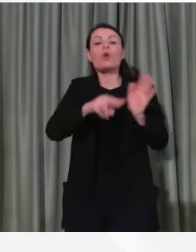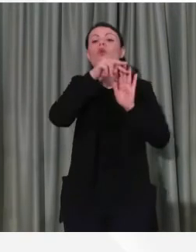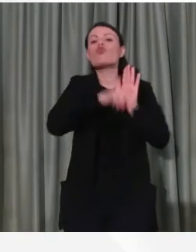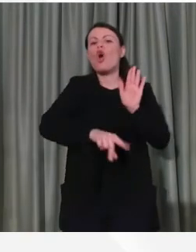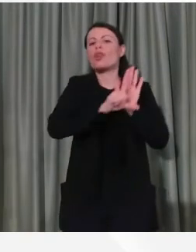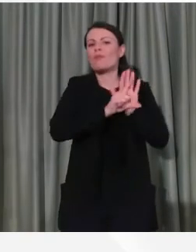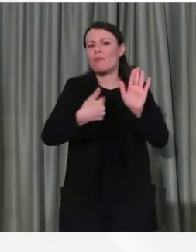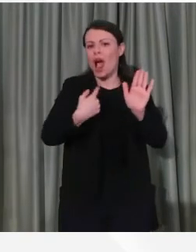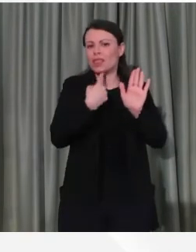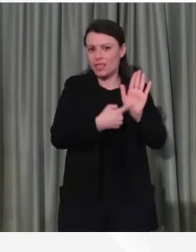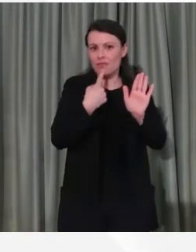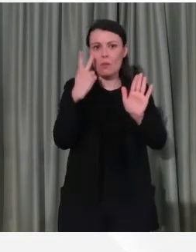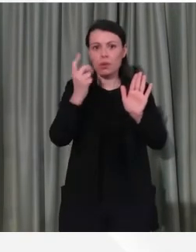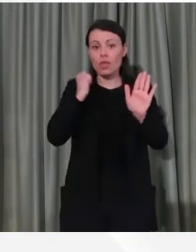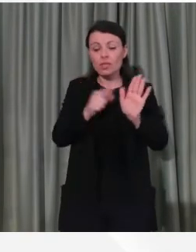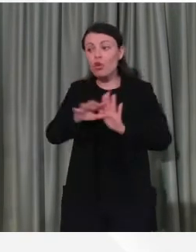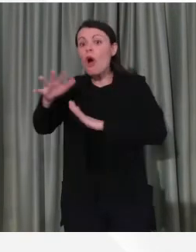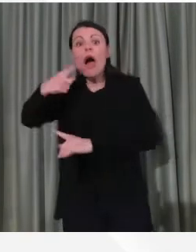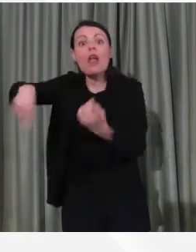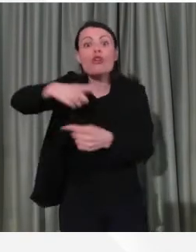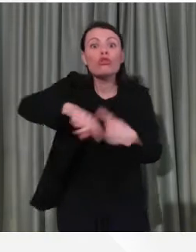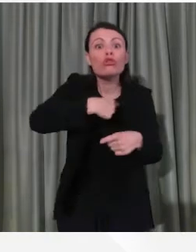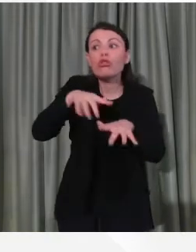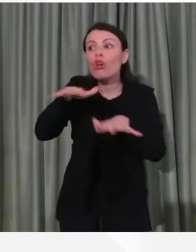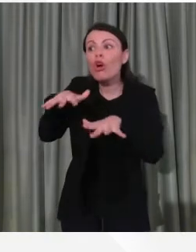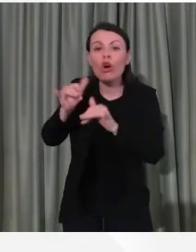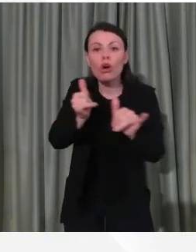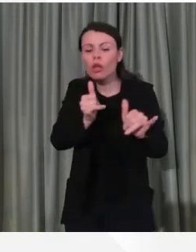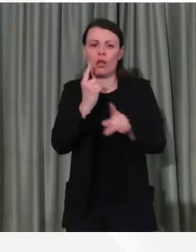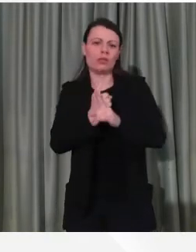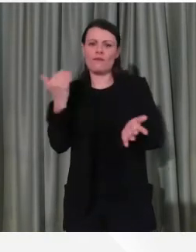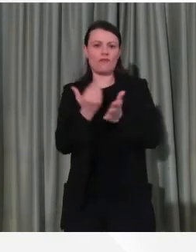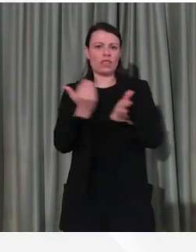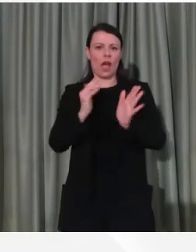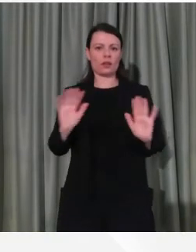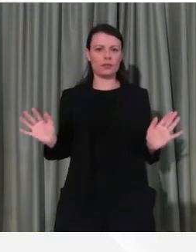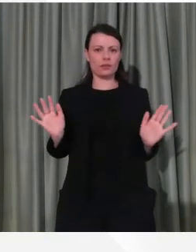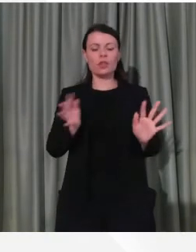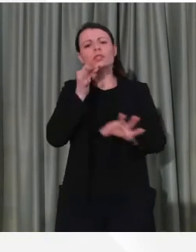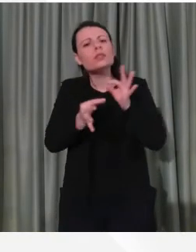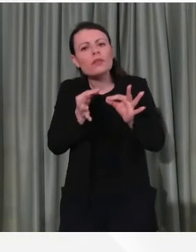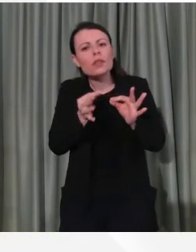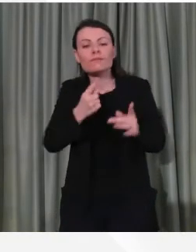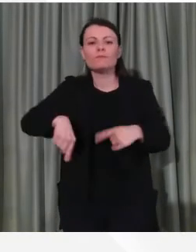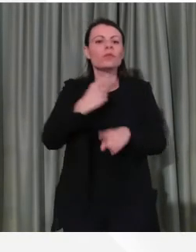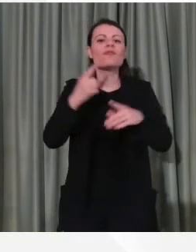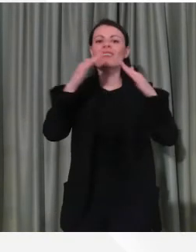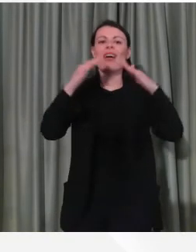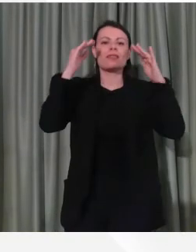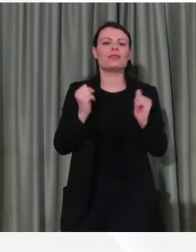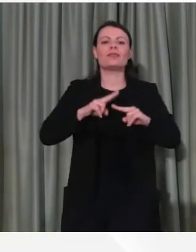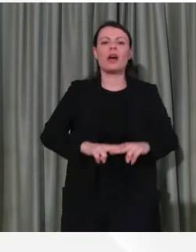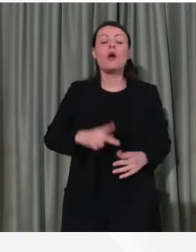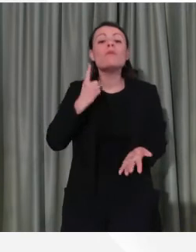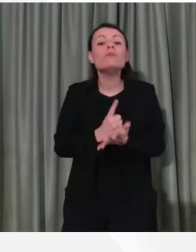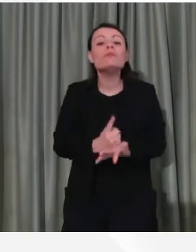bene, il resto bisogna evitarlo. Quindi vuol dire che dobbiamo assolutamente stare in casa, vuol dire che dobbiamo